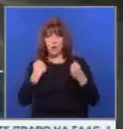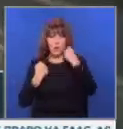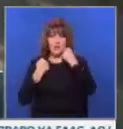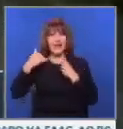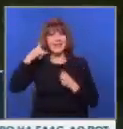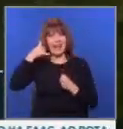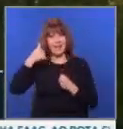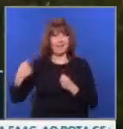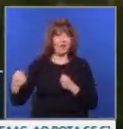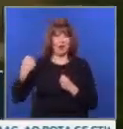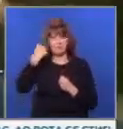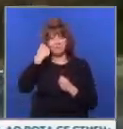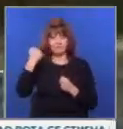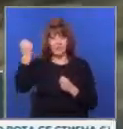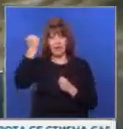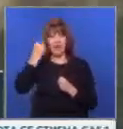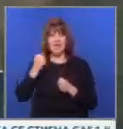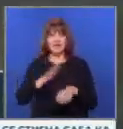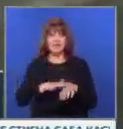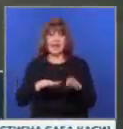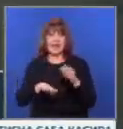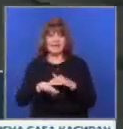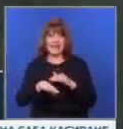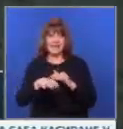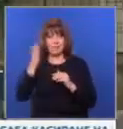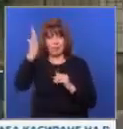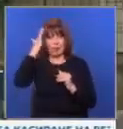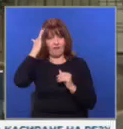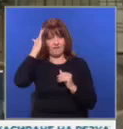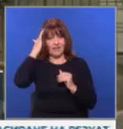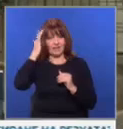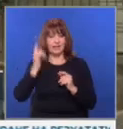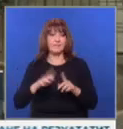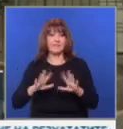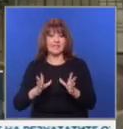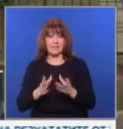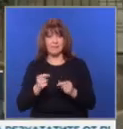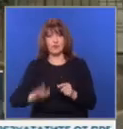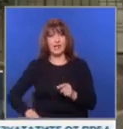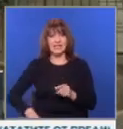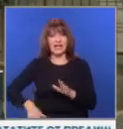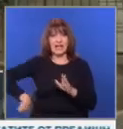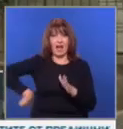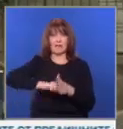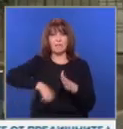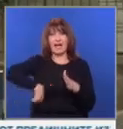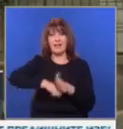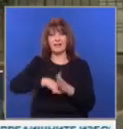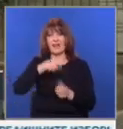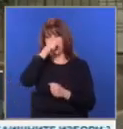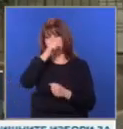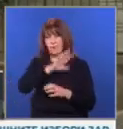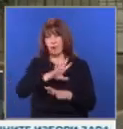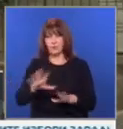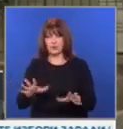с телефона и с ръцете по главата. Той почна да ме рита, да ме обижда. През цялото